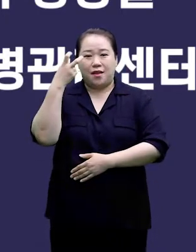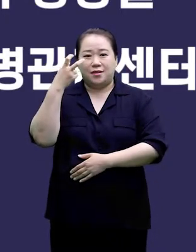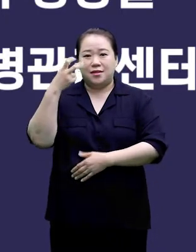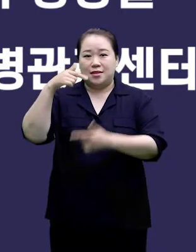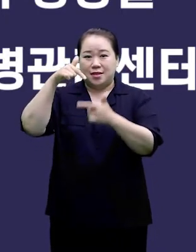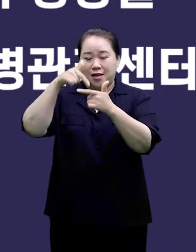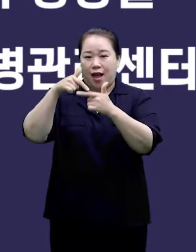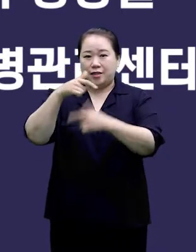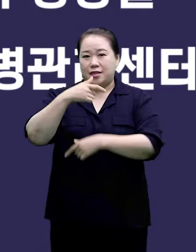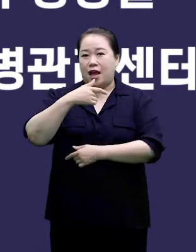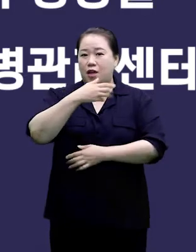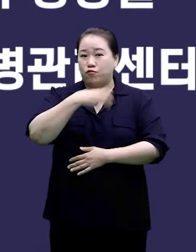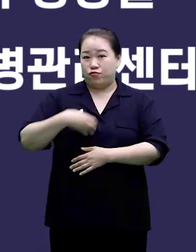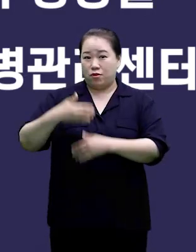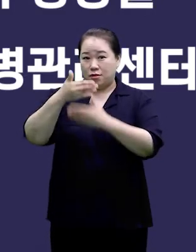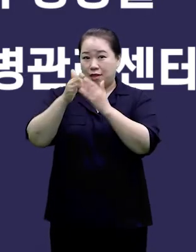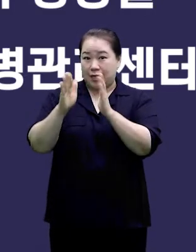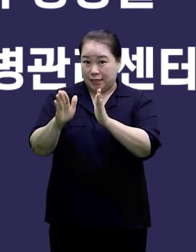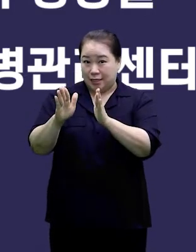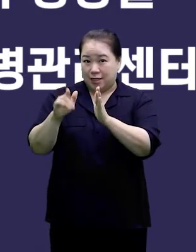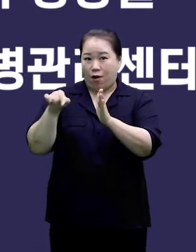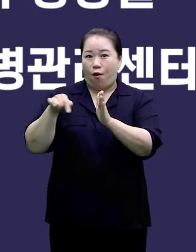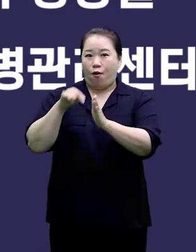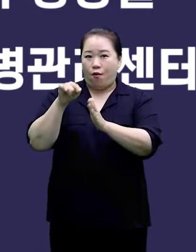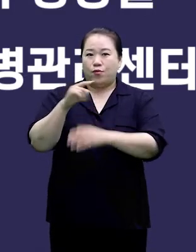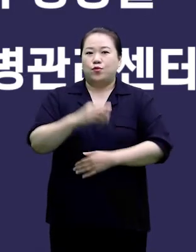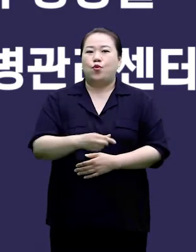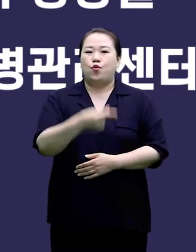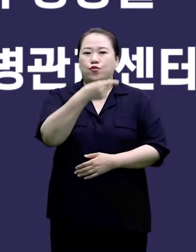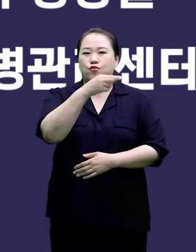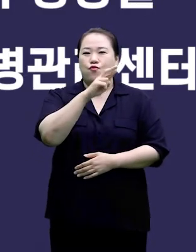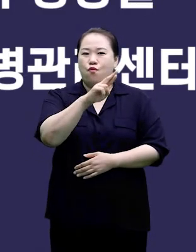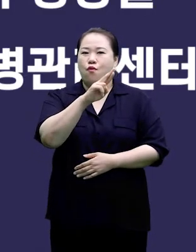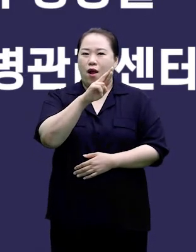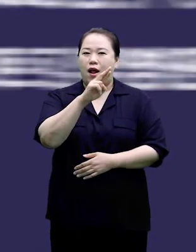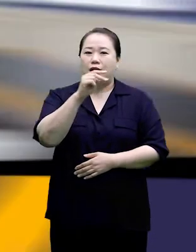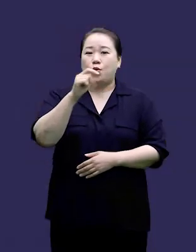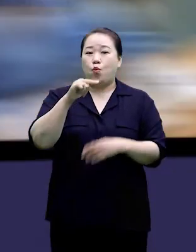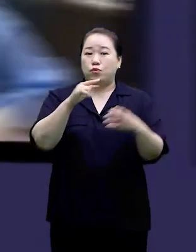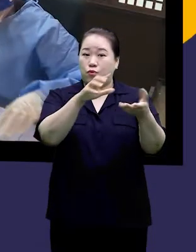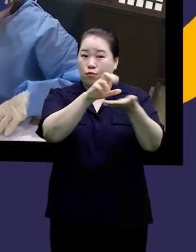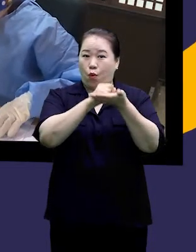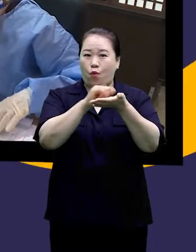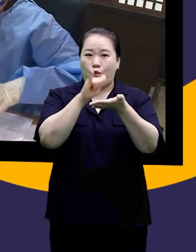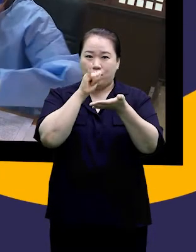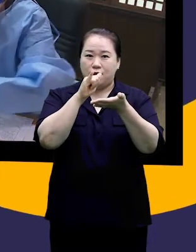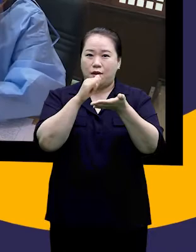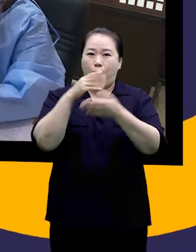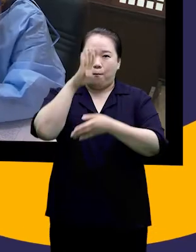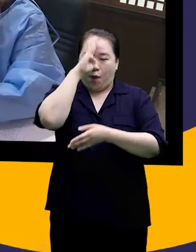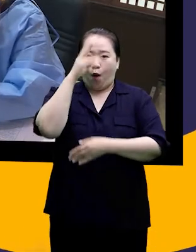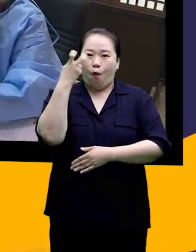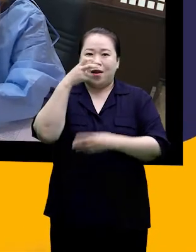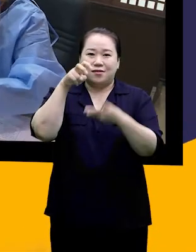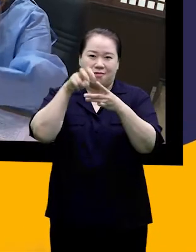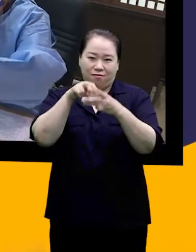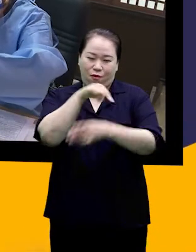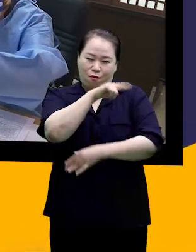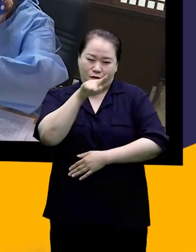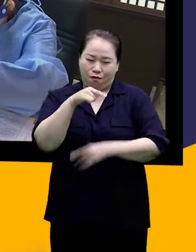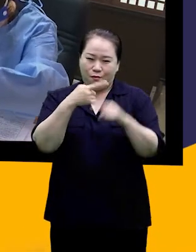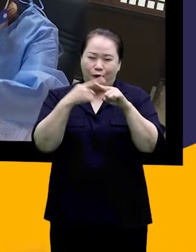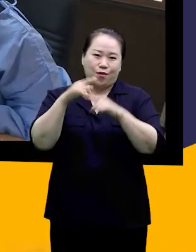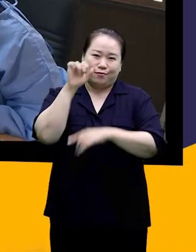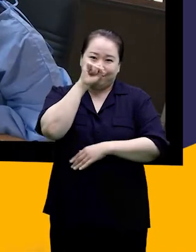QR코드를 도입한 스마트 감염병관리센터 등이 높은 평가를 받았습니다. 강남구가 겨울철 코로나19와